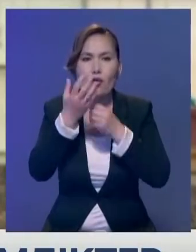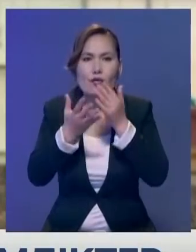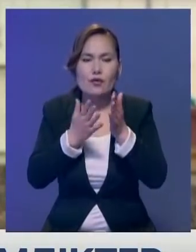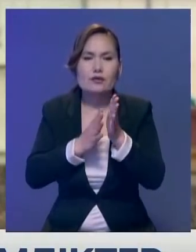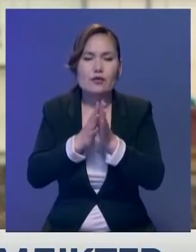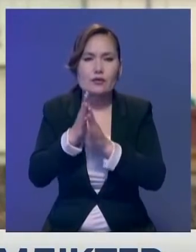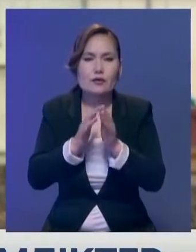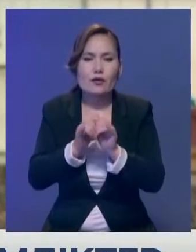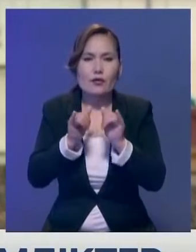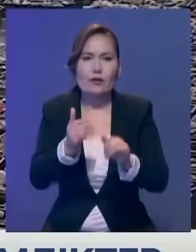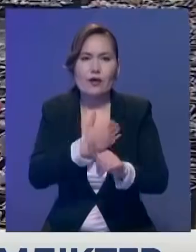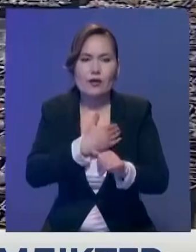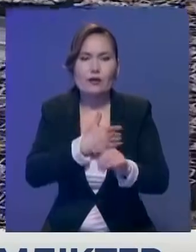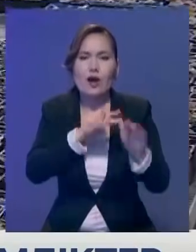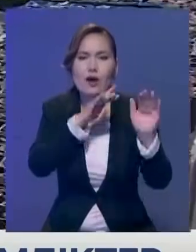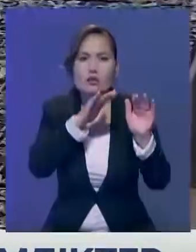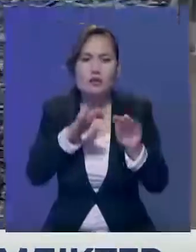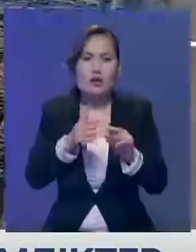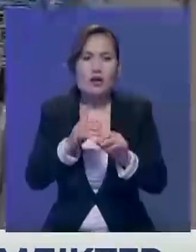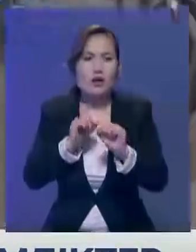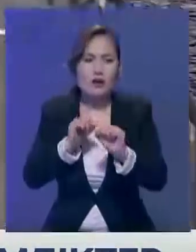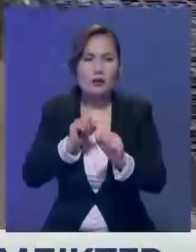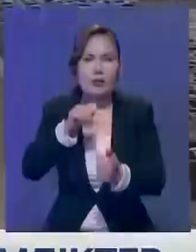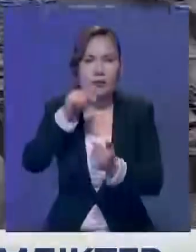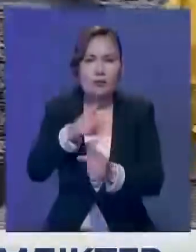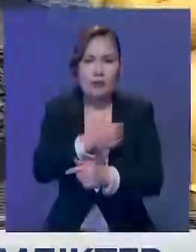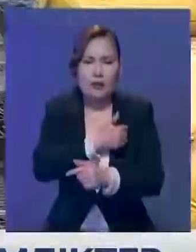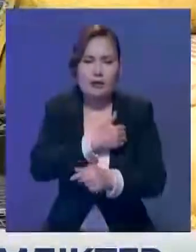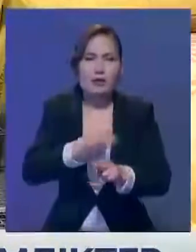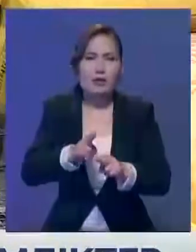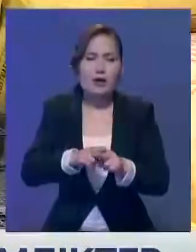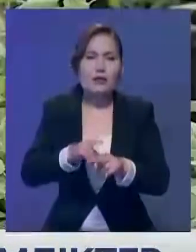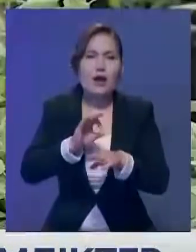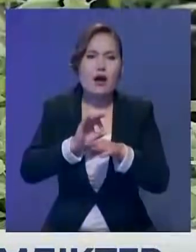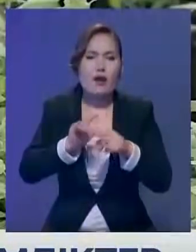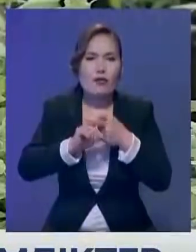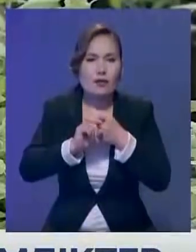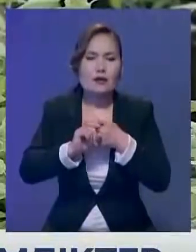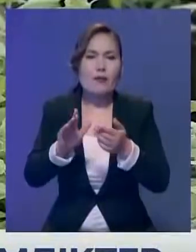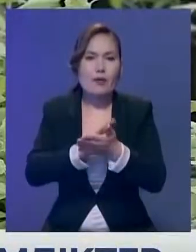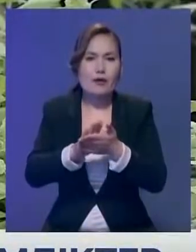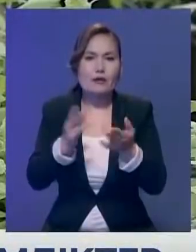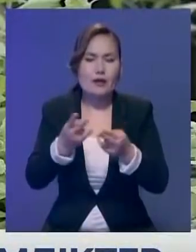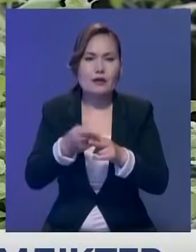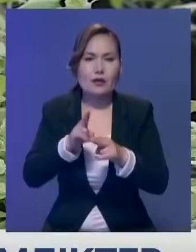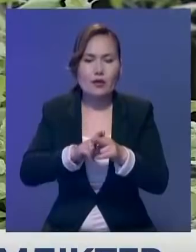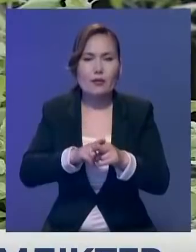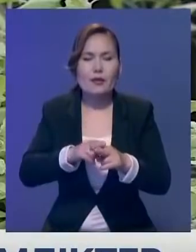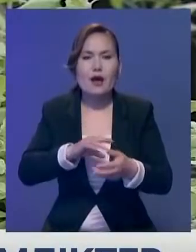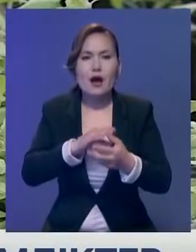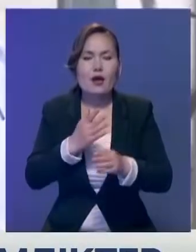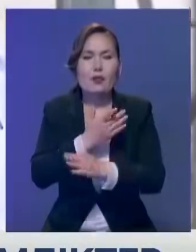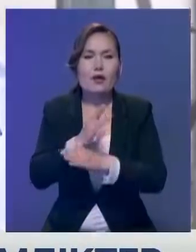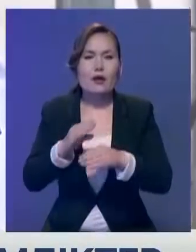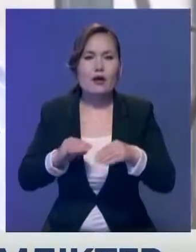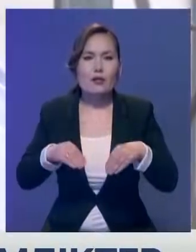суққа төзімдейті. Ол үшін алдымен тұқымда вирус пен бактериялардан тазарты валу керек. Биотехнологиялық тәсілмен өскен түптер